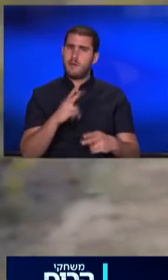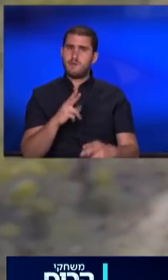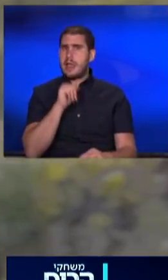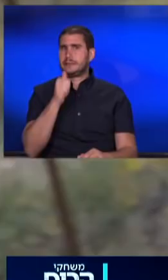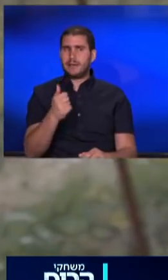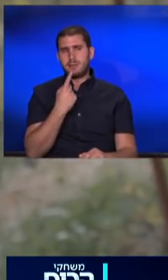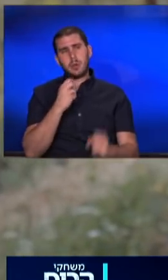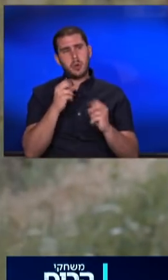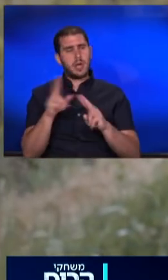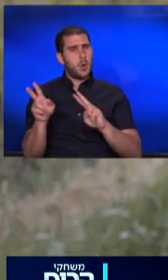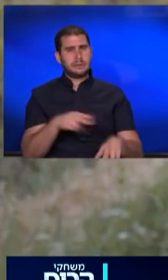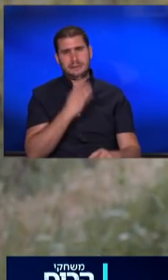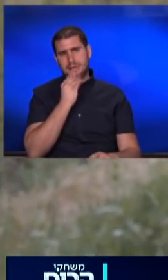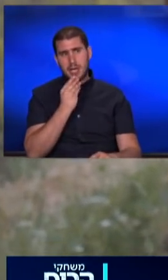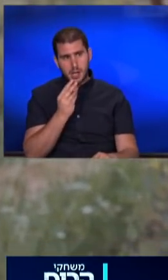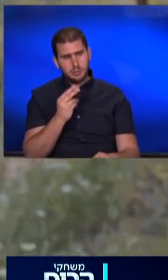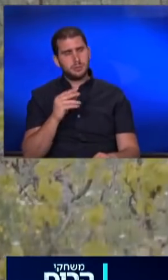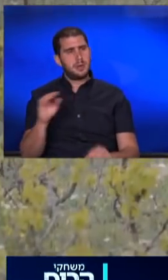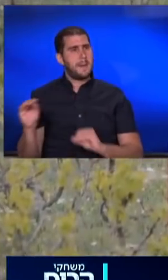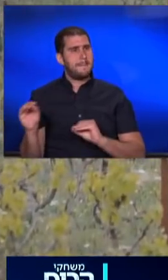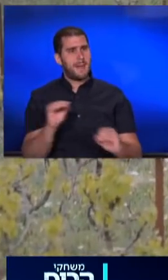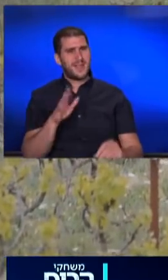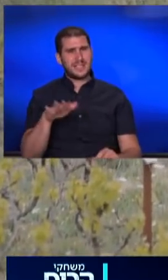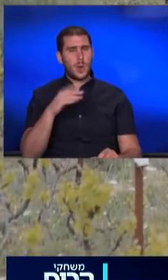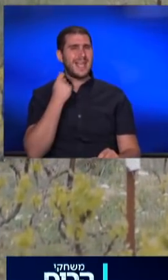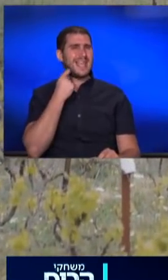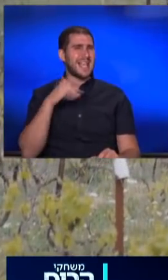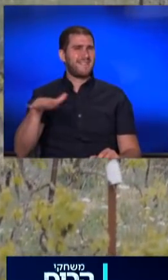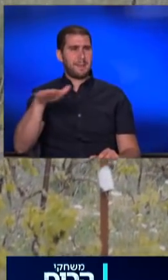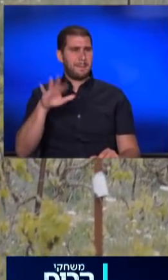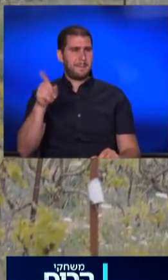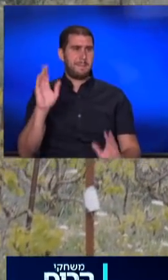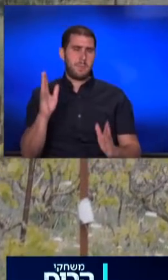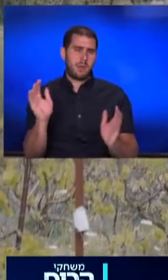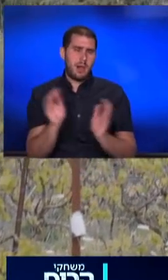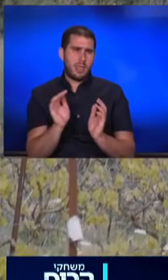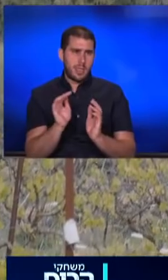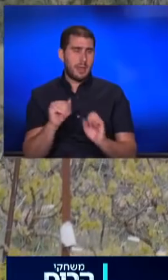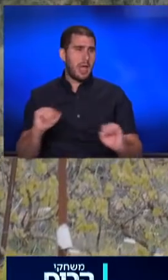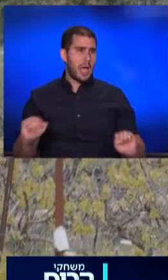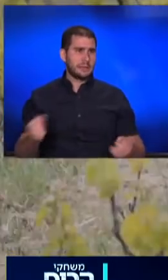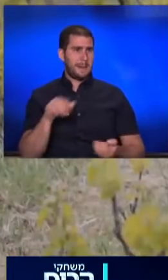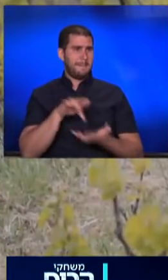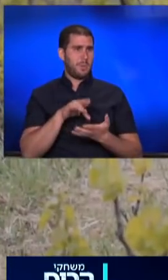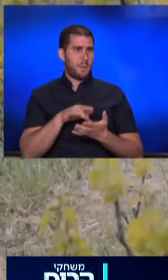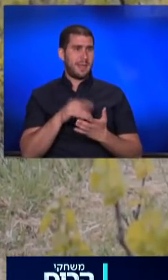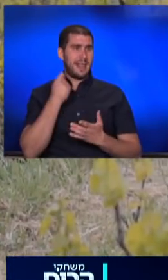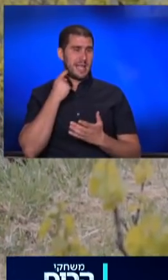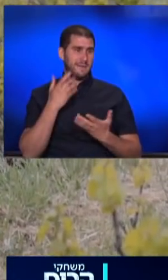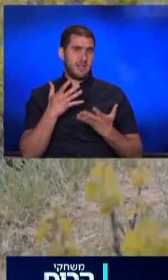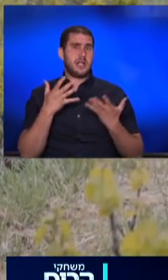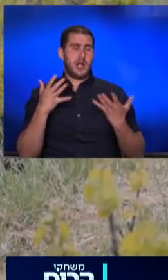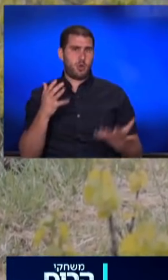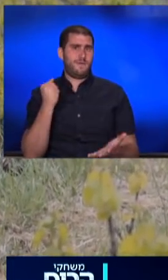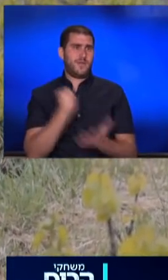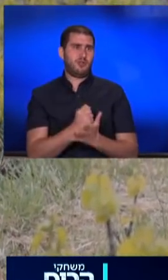אמרתי, יאללה, חוזרים לארץ. מעבר מאזור של יקווים מאוד מאוד קטנים, ועשייה מאוד מקומית, ליקב יחסית